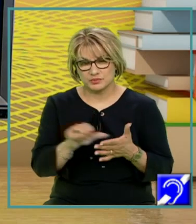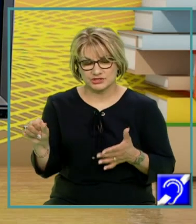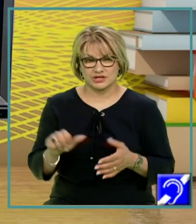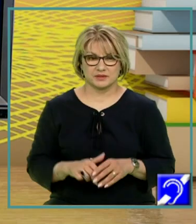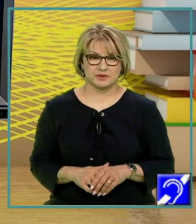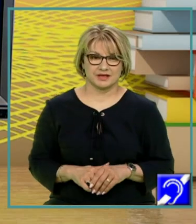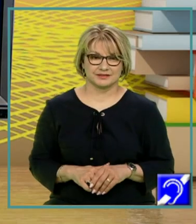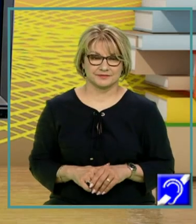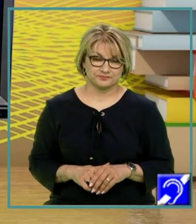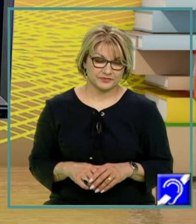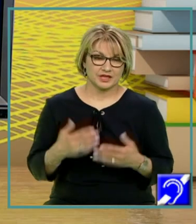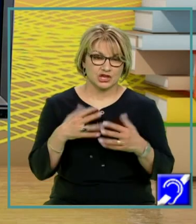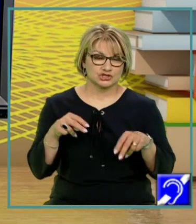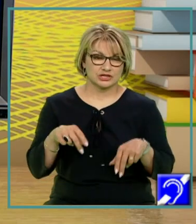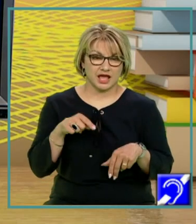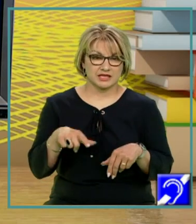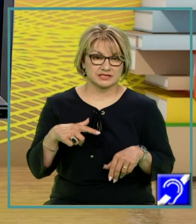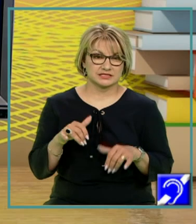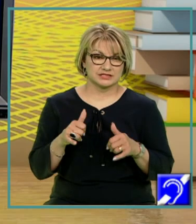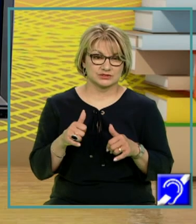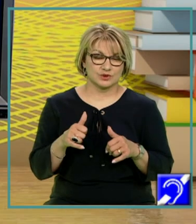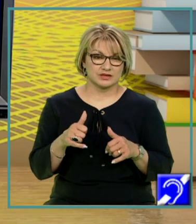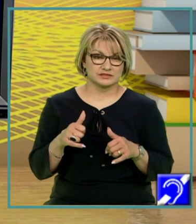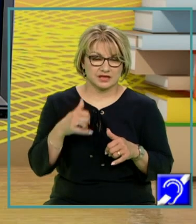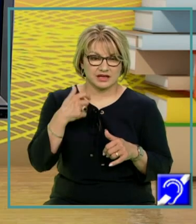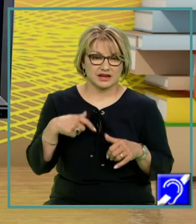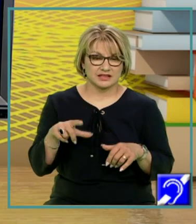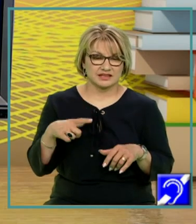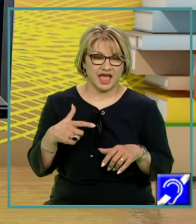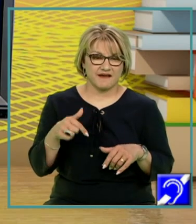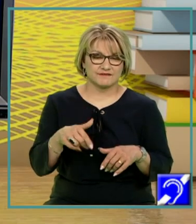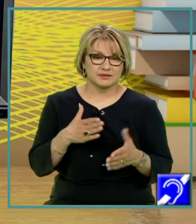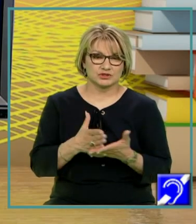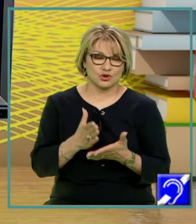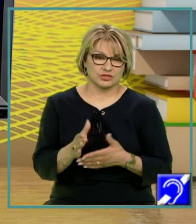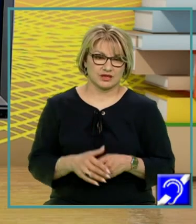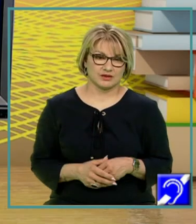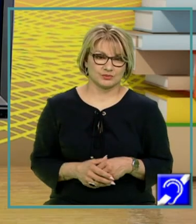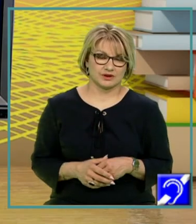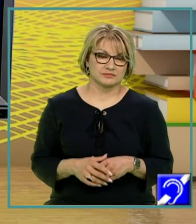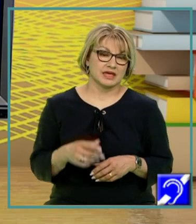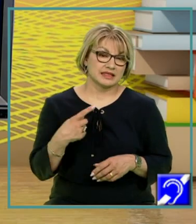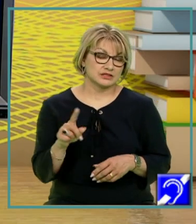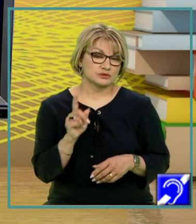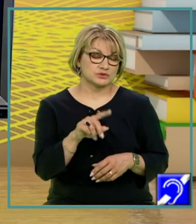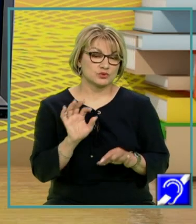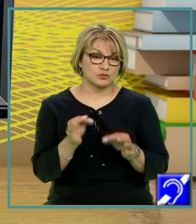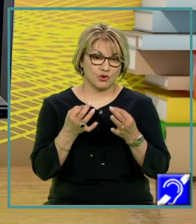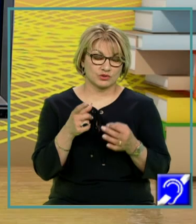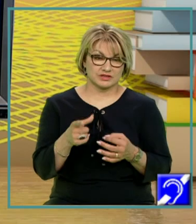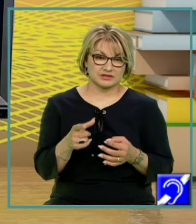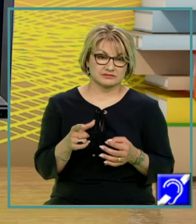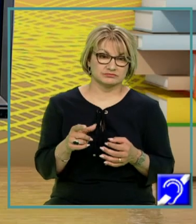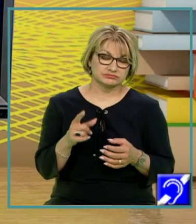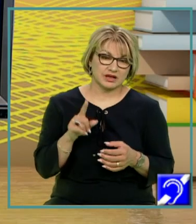eliminate și în general asta este situația în care ne aflăm întotdeauna. Spre deosebire de un model acumulativist ca acela lui